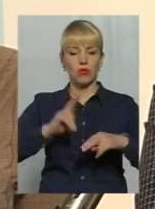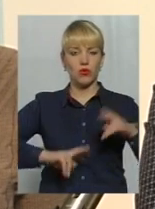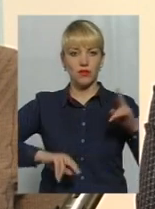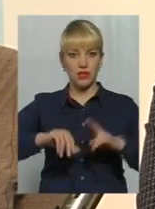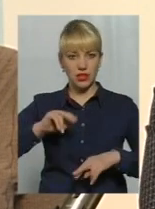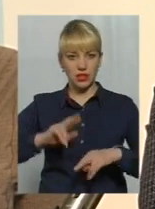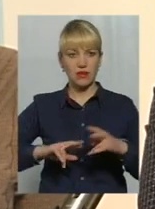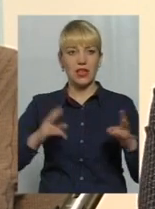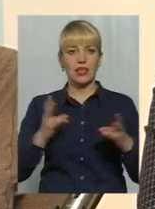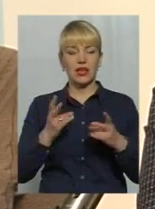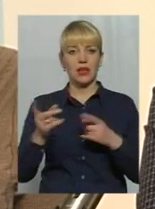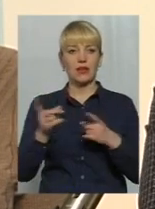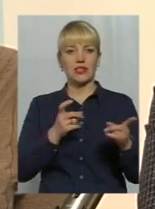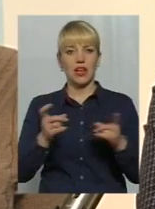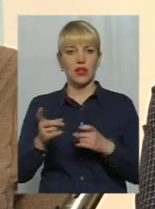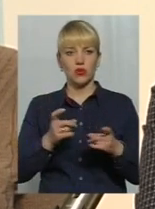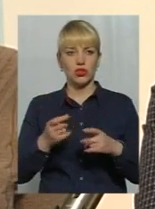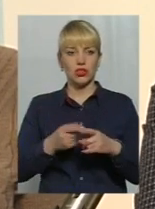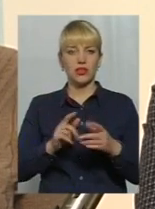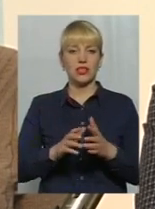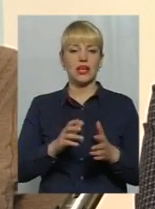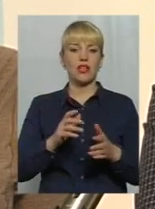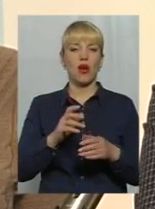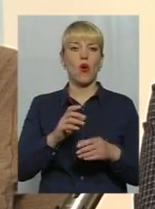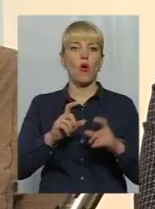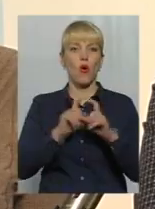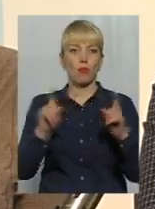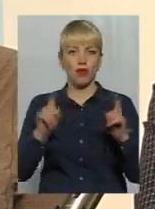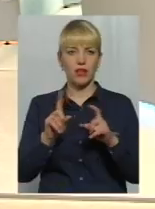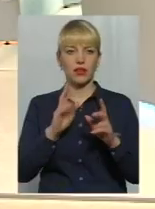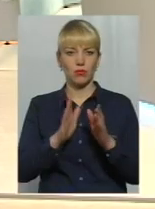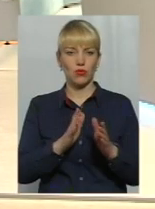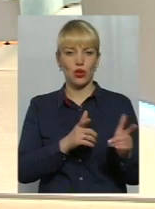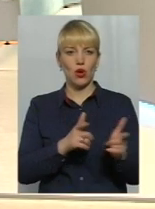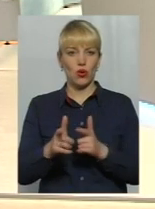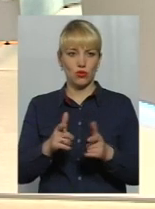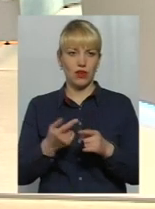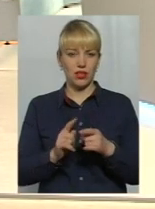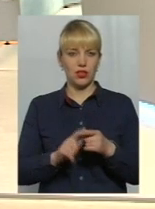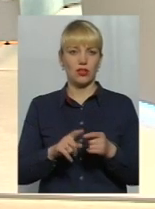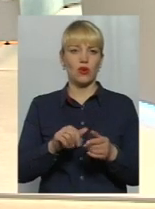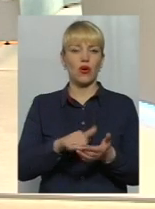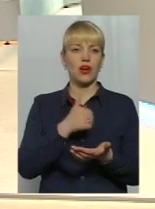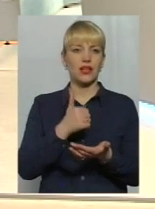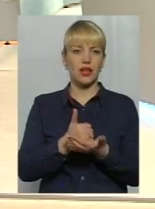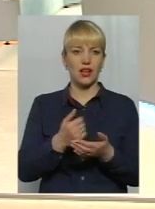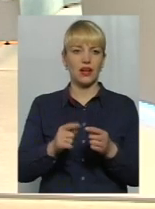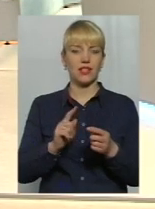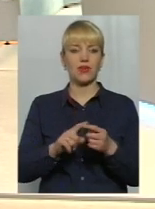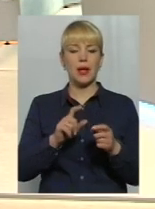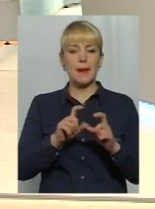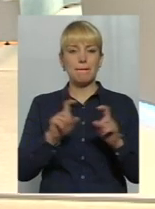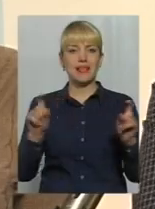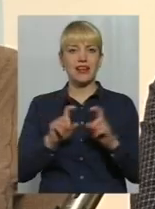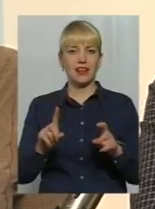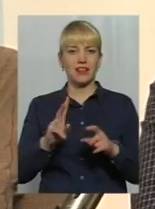потрібно залучатись, дуже багато компаній, які будуть його будувати. Тобто, генеральних, наприклад, підрядників в Україні